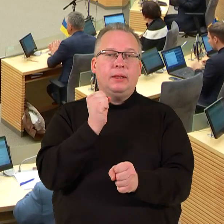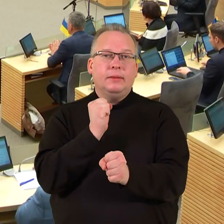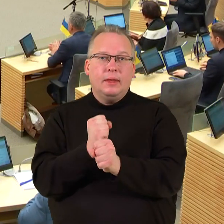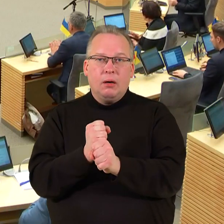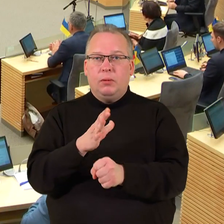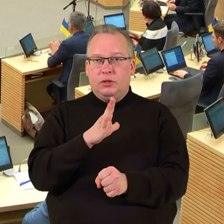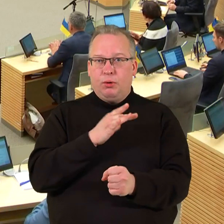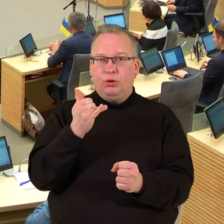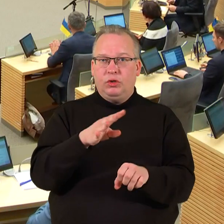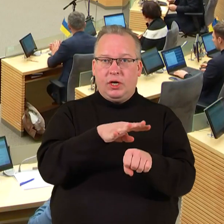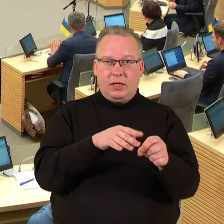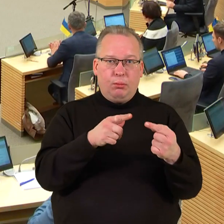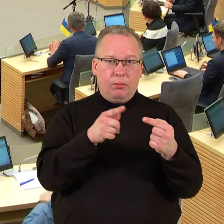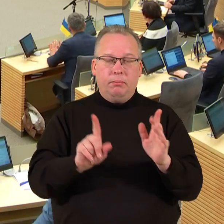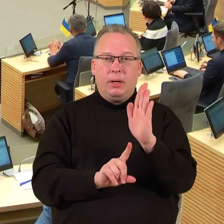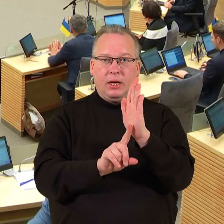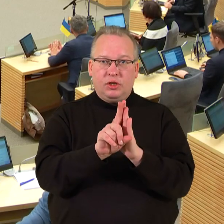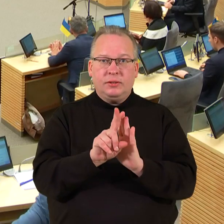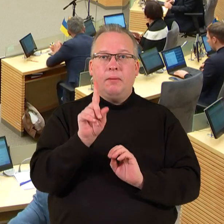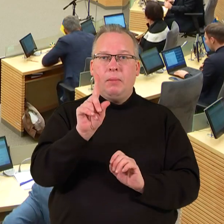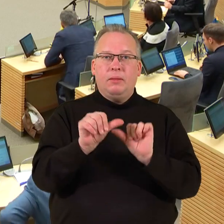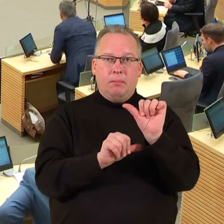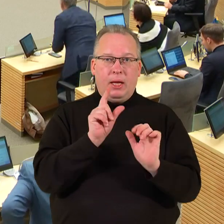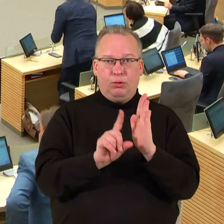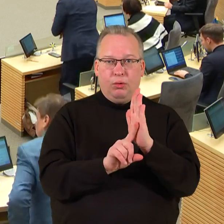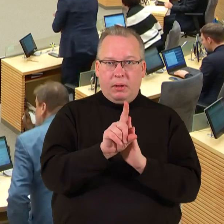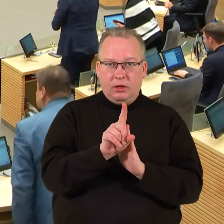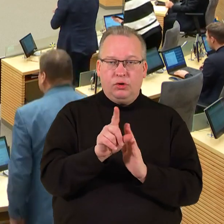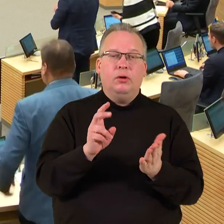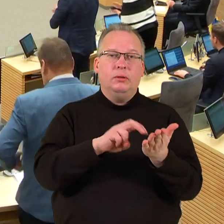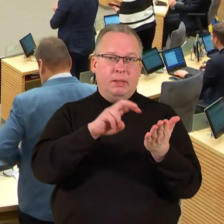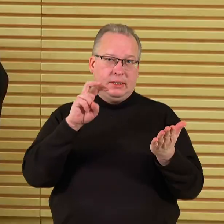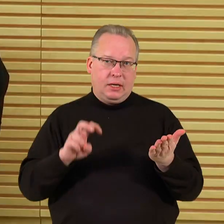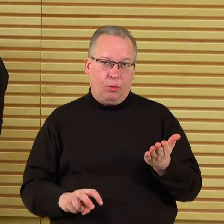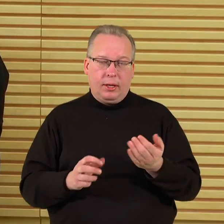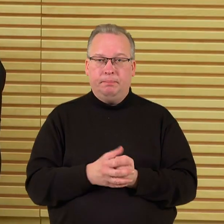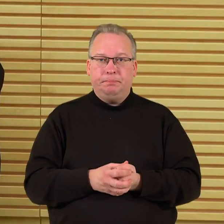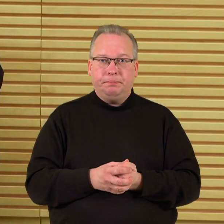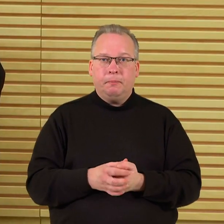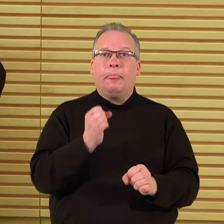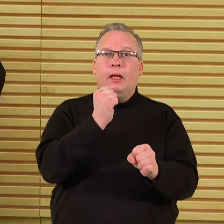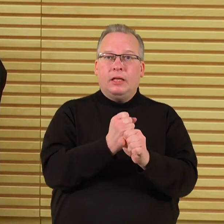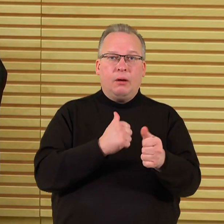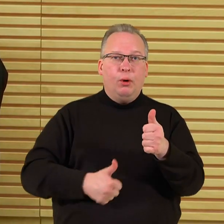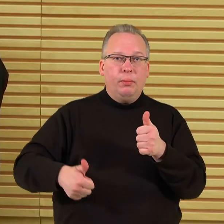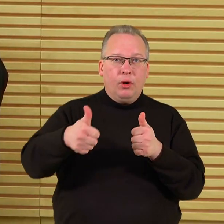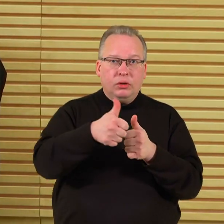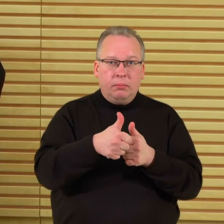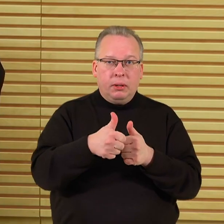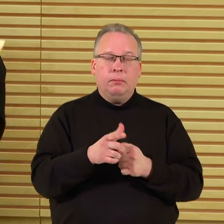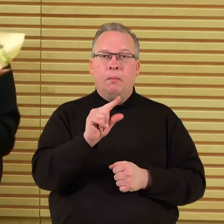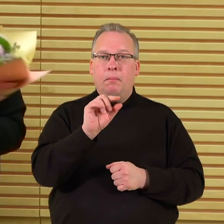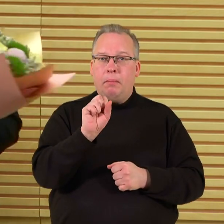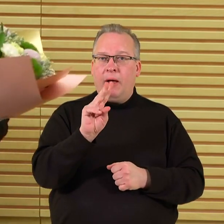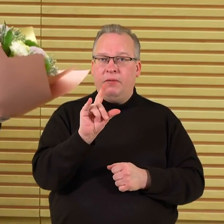ėjas nuo šio Seimo kadencijos pradžios, tačiau metų pradžioje iš pareigų pasitraukęs. Darbo prioritetu Žygimantas